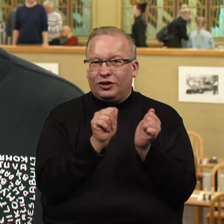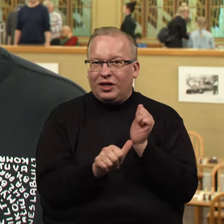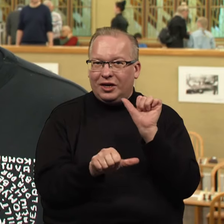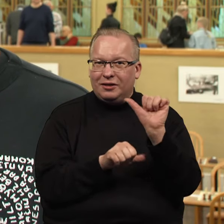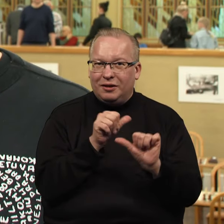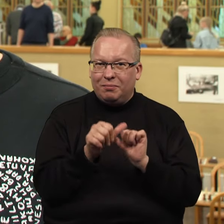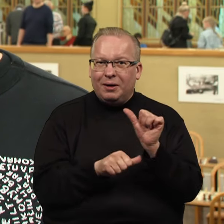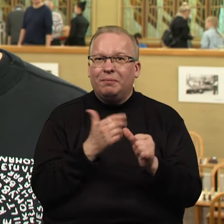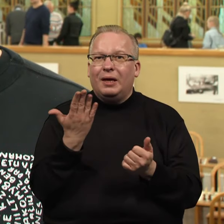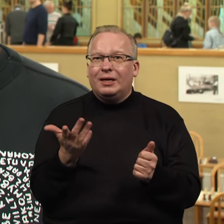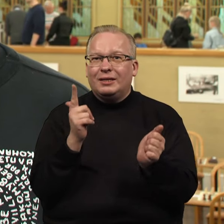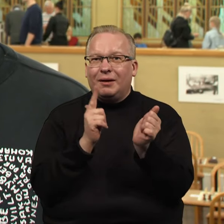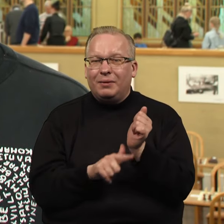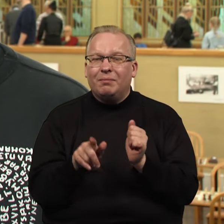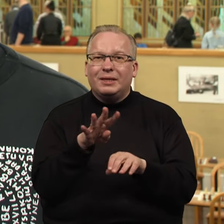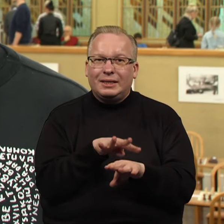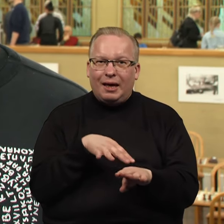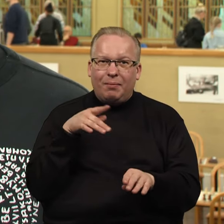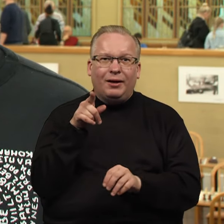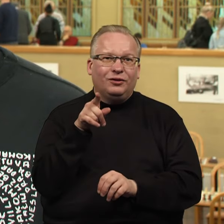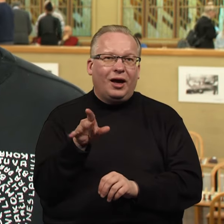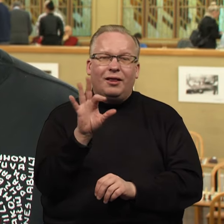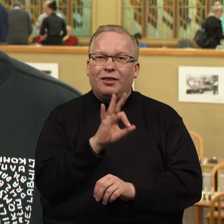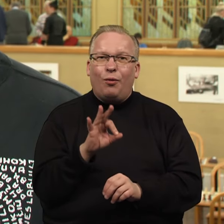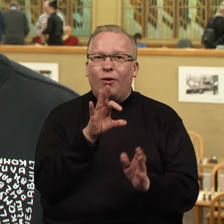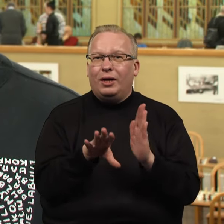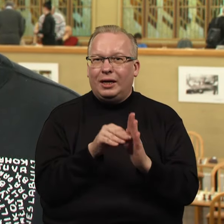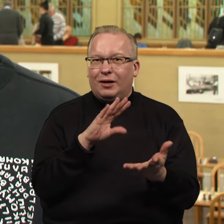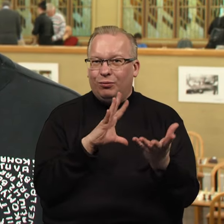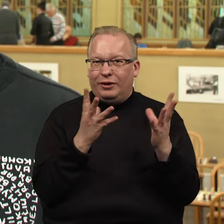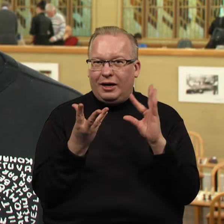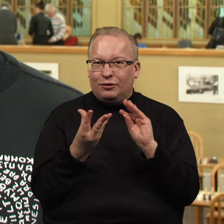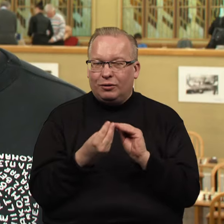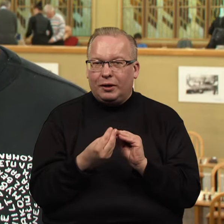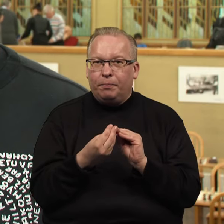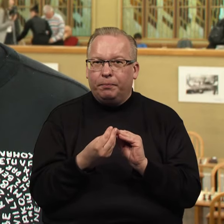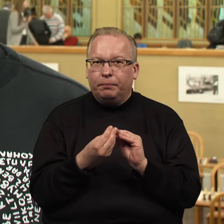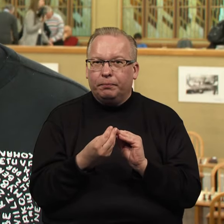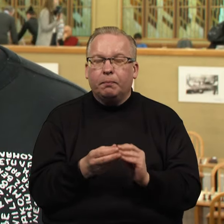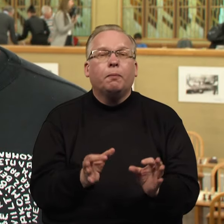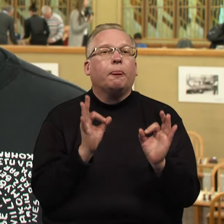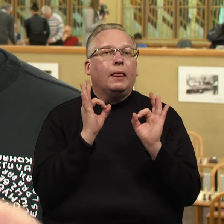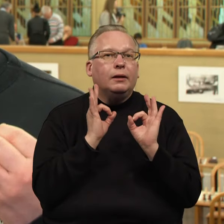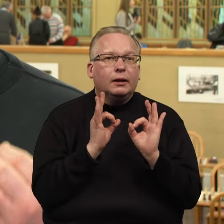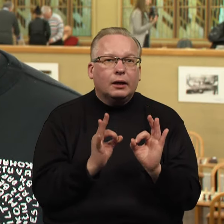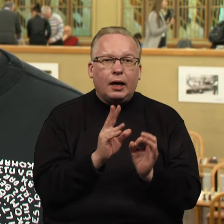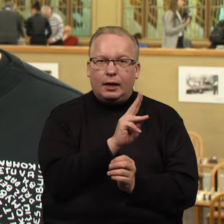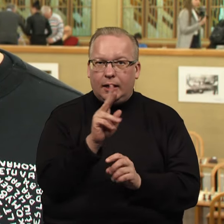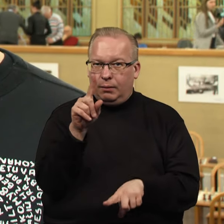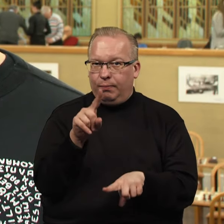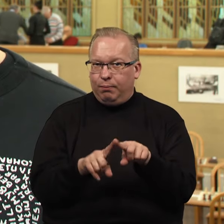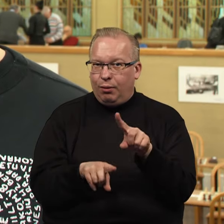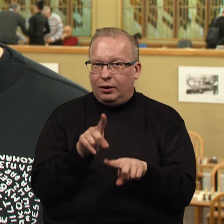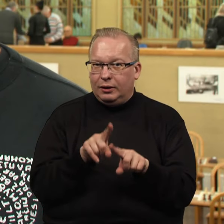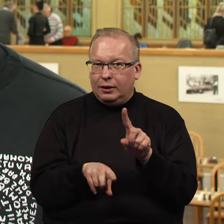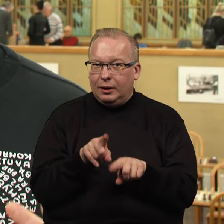70 Seime, bet čia ne apie rinkimų rezultatus, bet tiesiog apie tai, kad iš tikrųjų, tai, kad politika